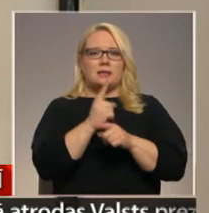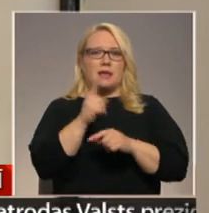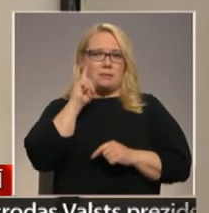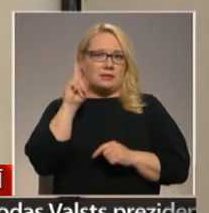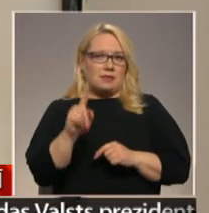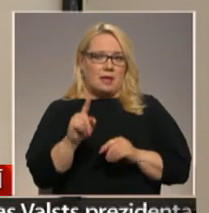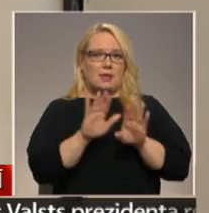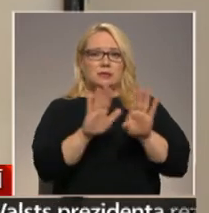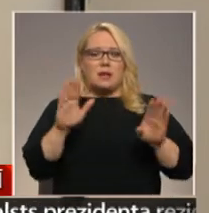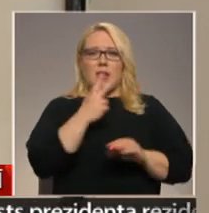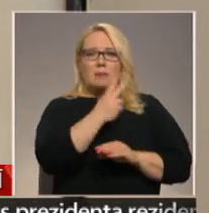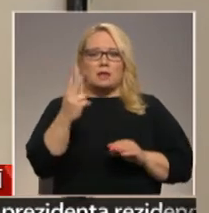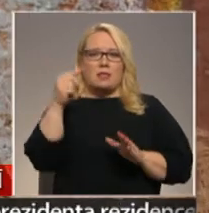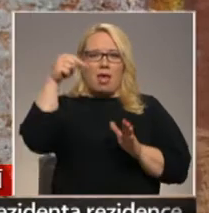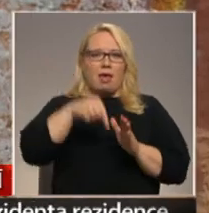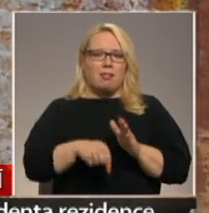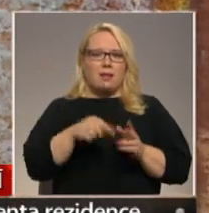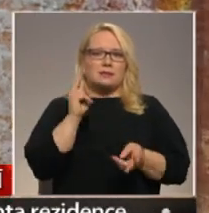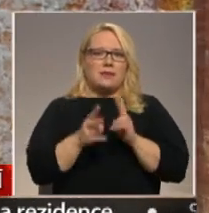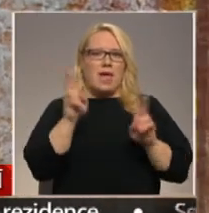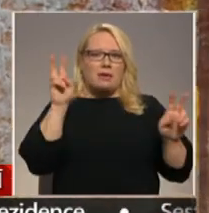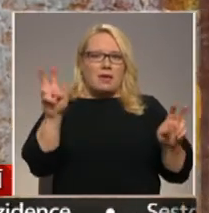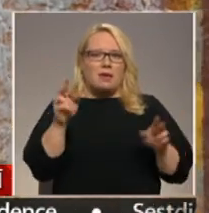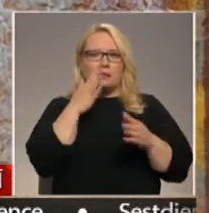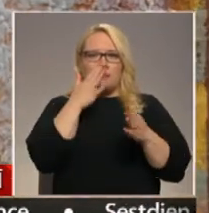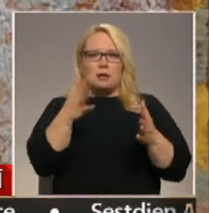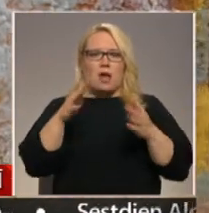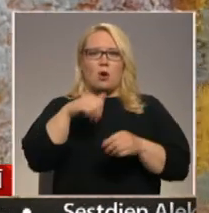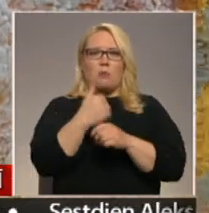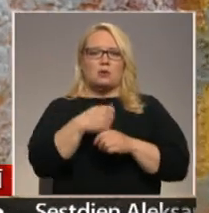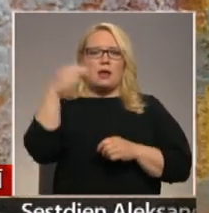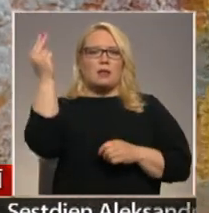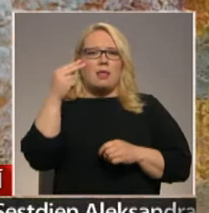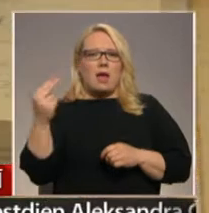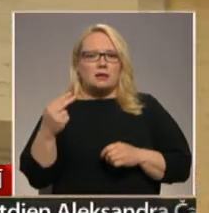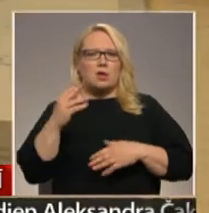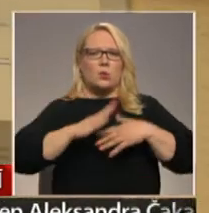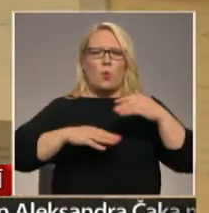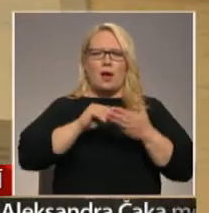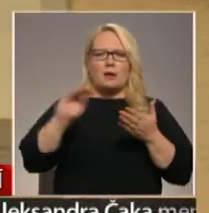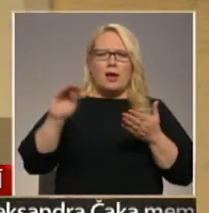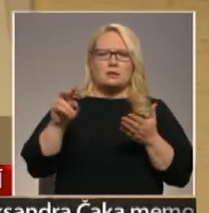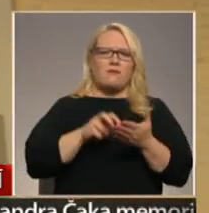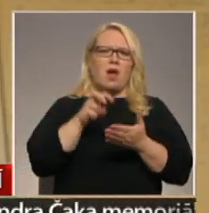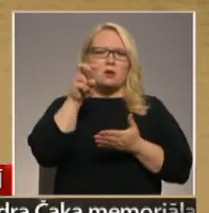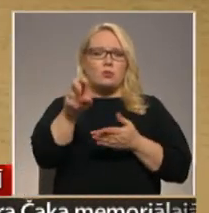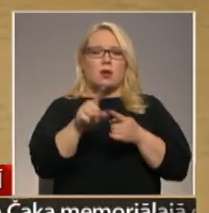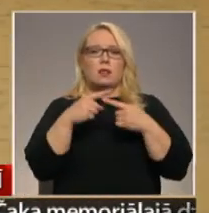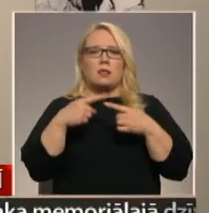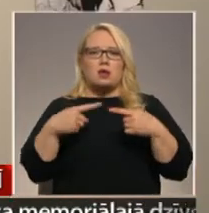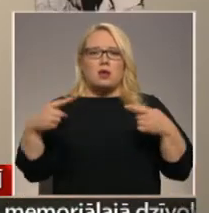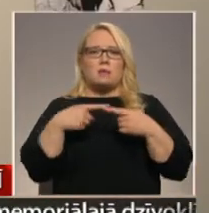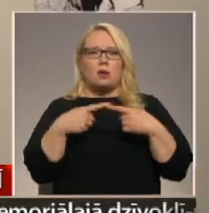Izstādēja apskatāmas LS ķēķas pilgtāko pārstāvju gleznas, rokraksti vēstules, arī dažādi priekšmeti no mākslinieku